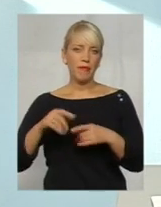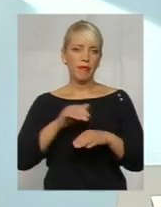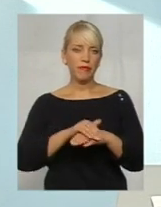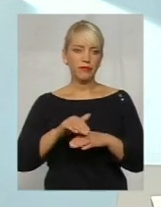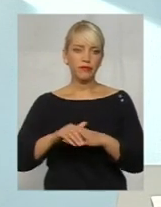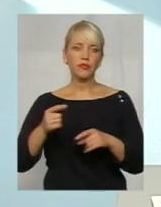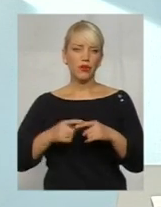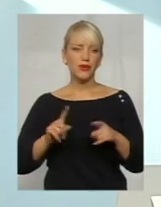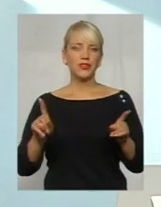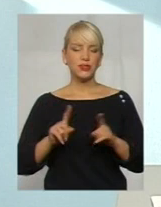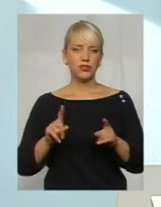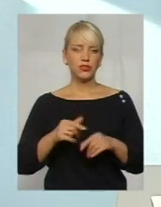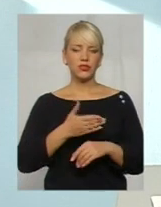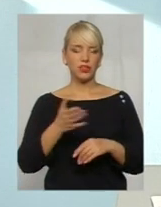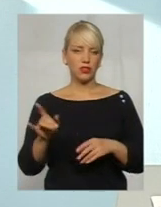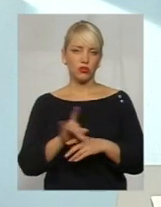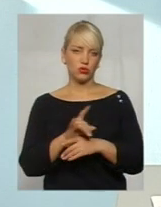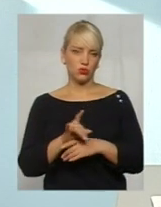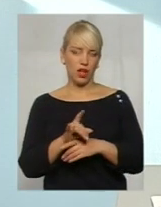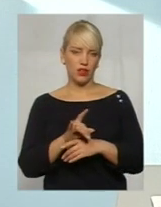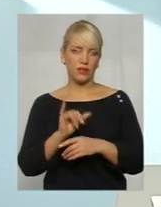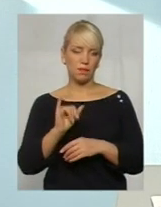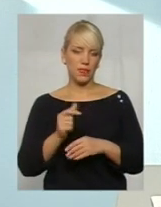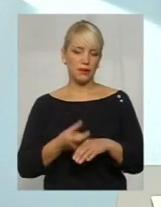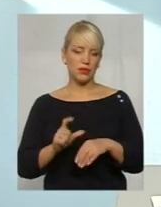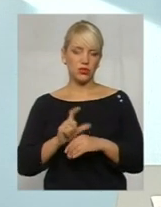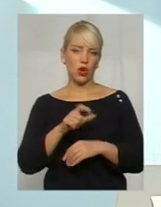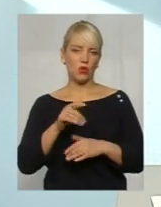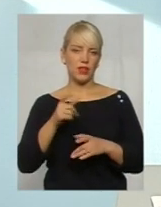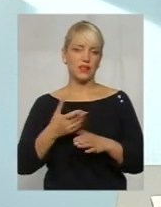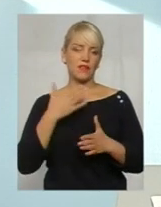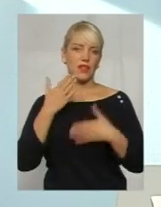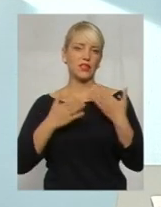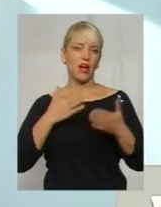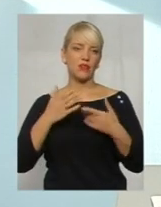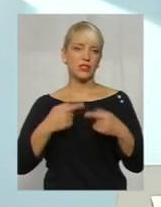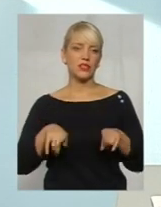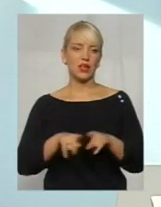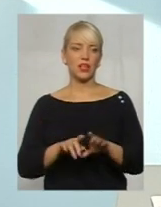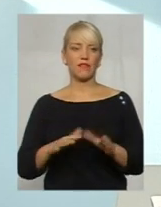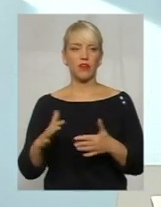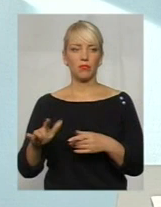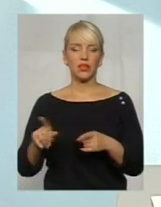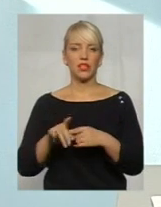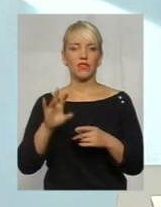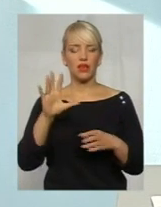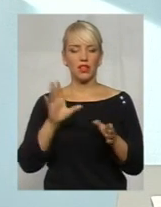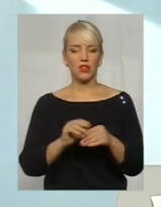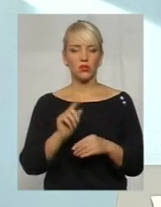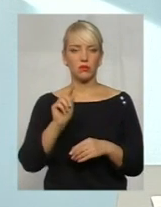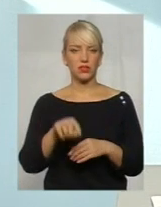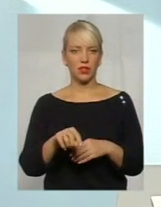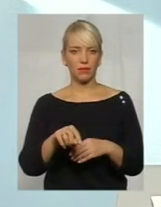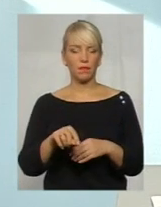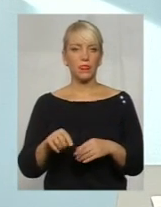того, що їх ошукали, і більше людей стали звертатися саме з цих випадків. Ну і разом з тим і